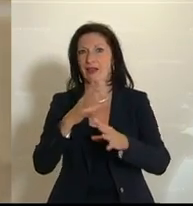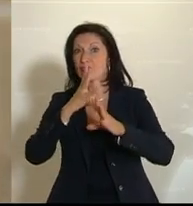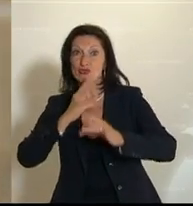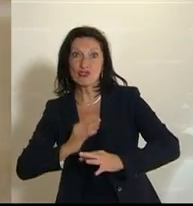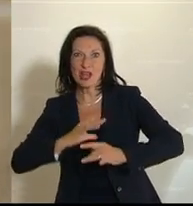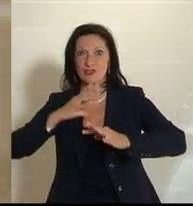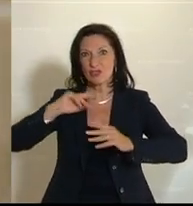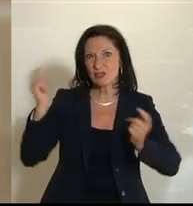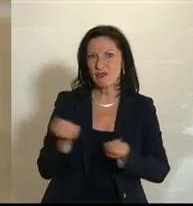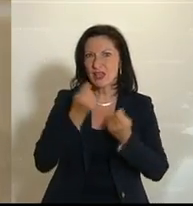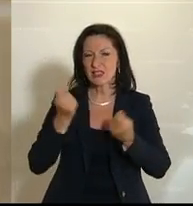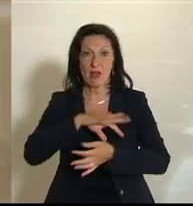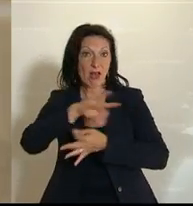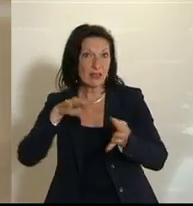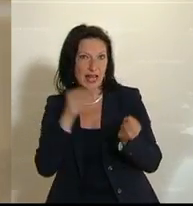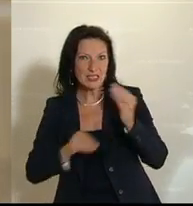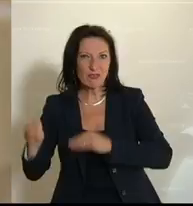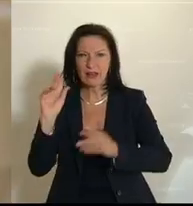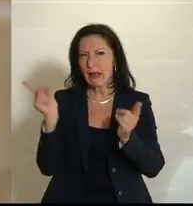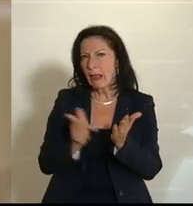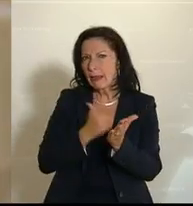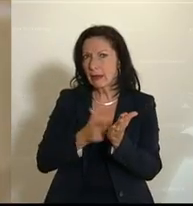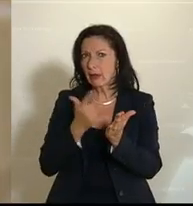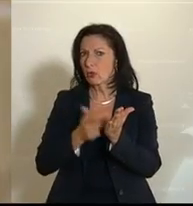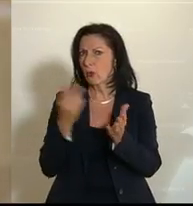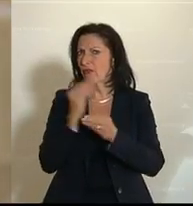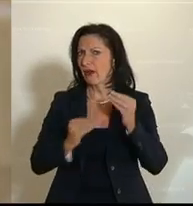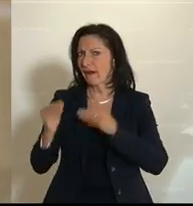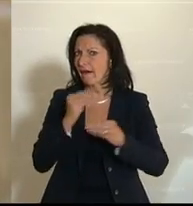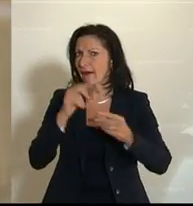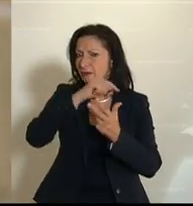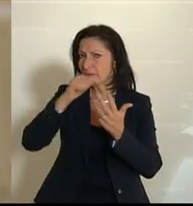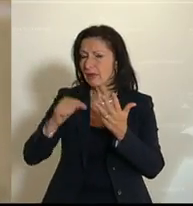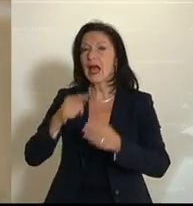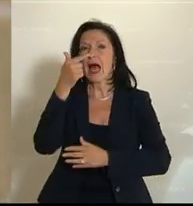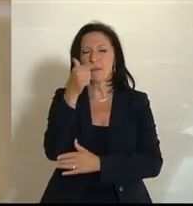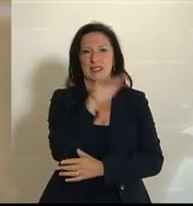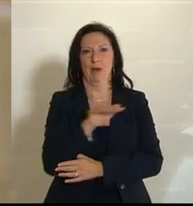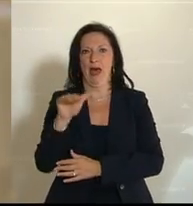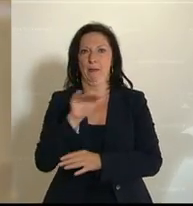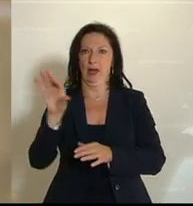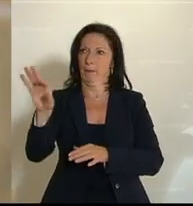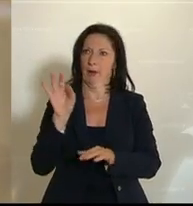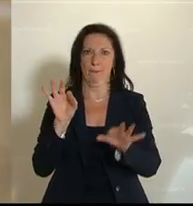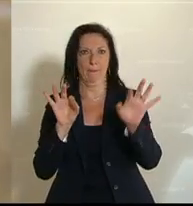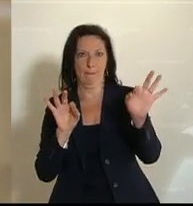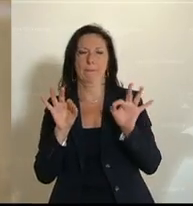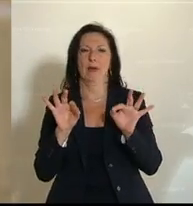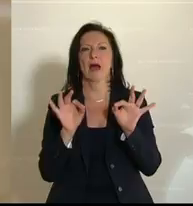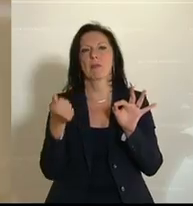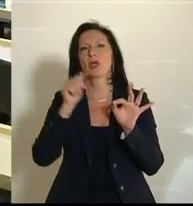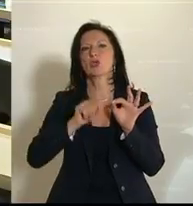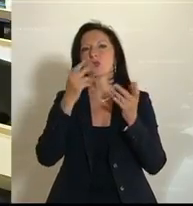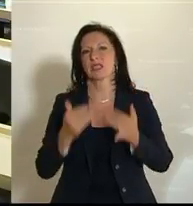Jazzclubs, Jazzfestivals, Tanzvereine, Literaturvereine, möchte ich zwei Bereiche näher beleuchten, auch ein bisschen mit Zahlen und